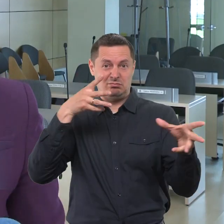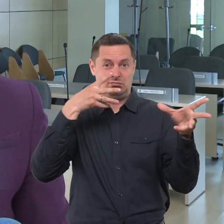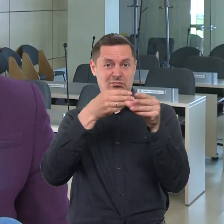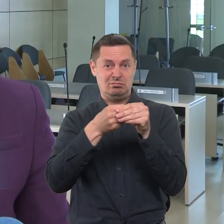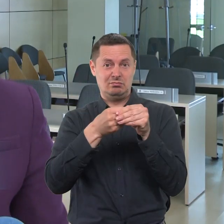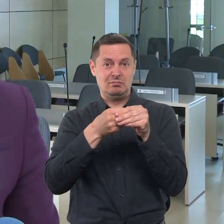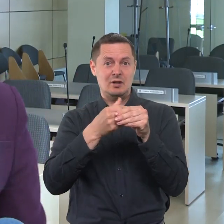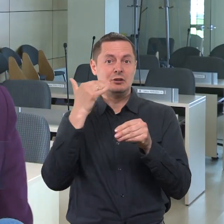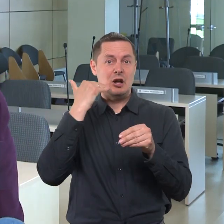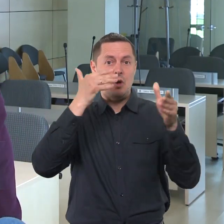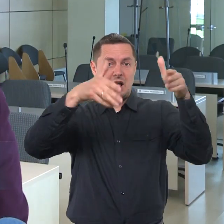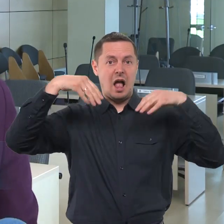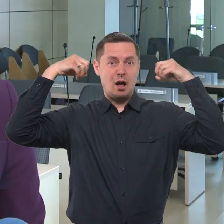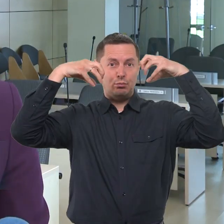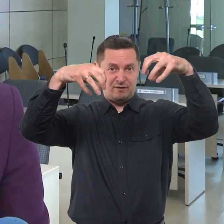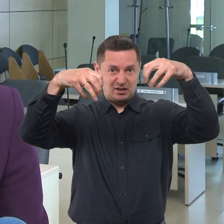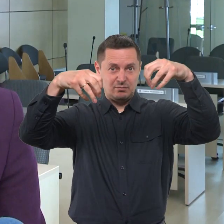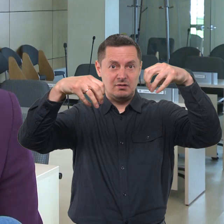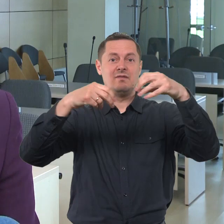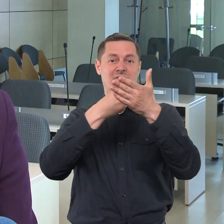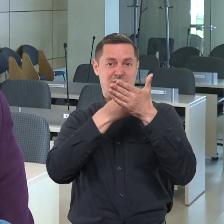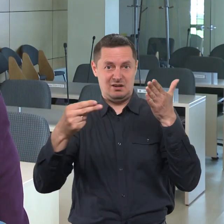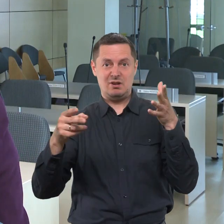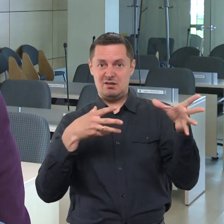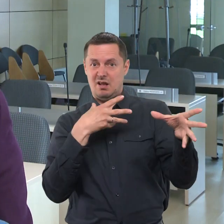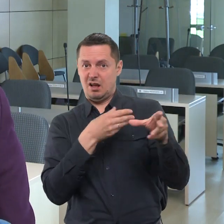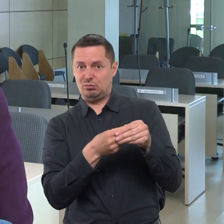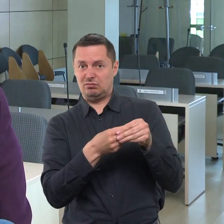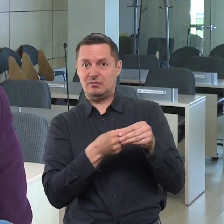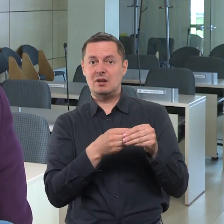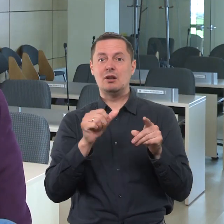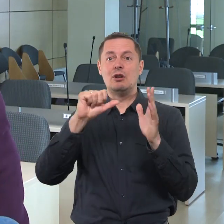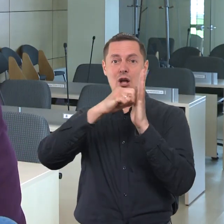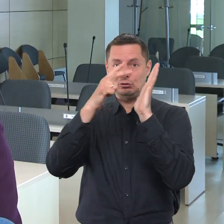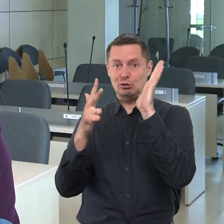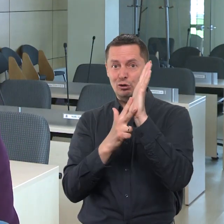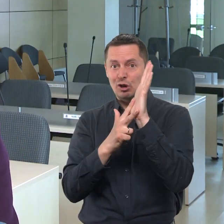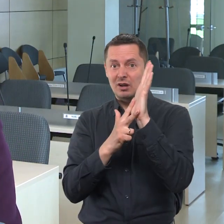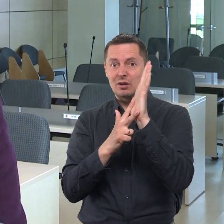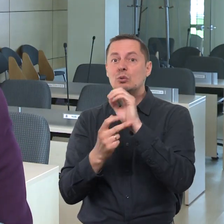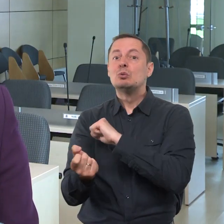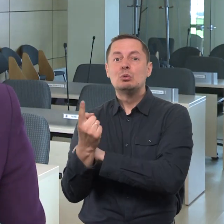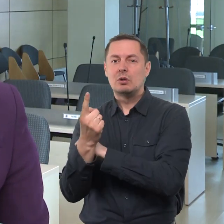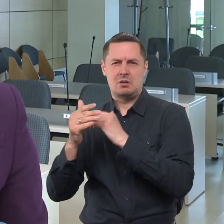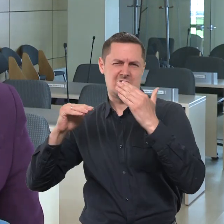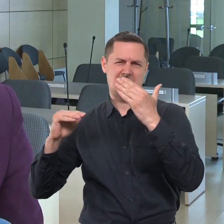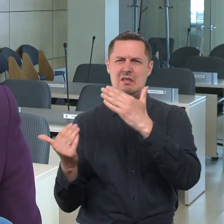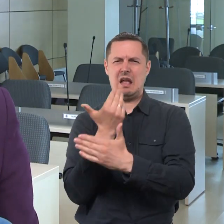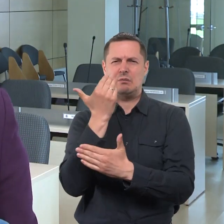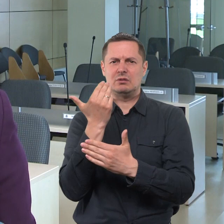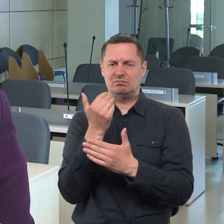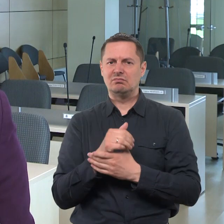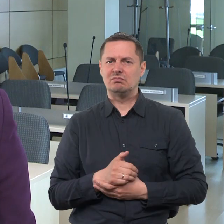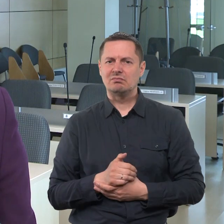bus bendrais domenų valdytojais kartu su Šiulių gatvė apšvietimu. Ir 18 kamer bus pajungta visiškai naujų. Tos